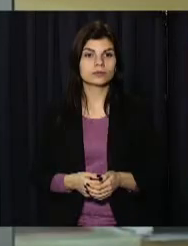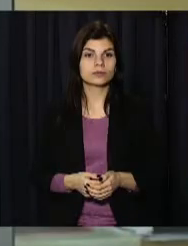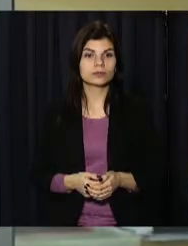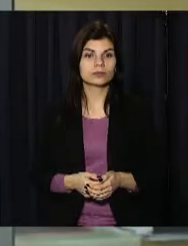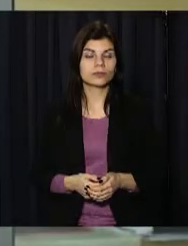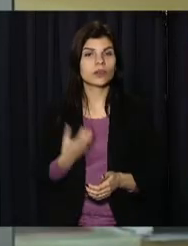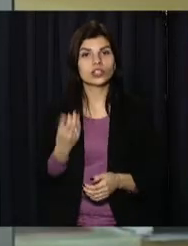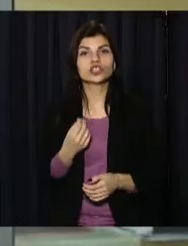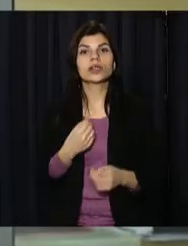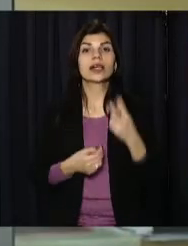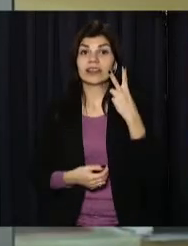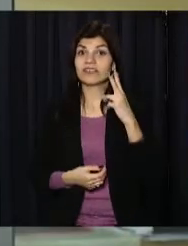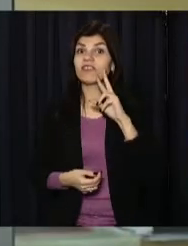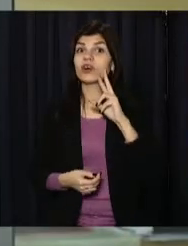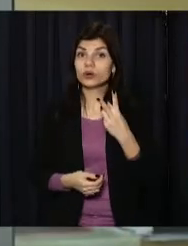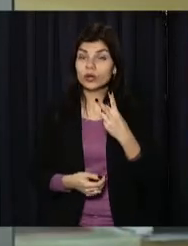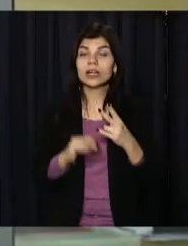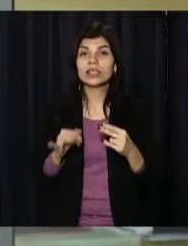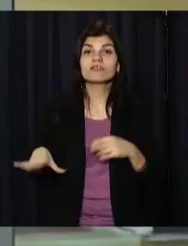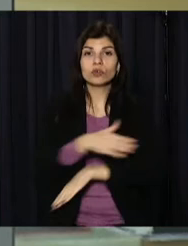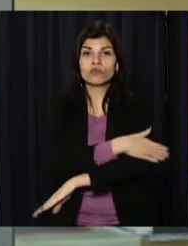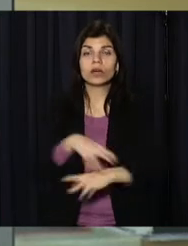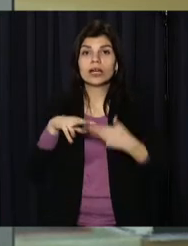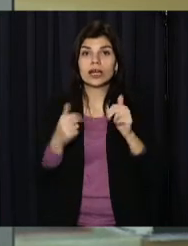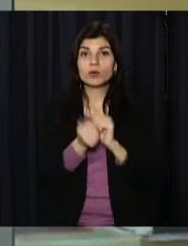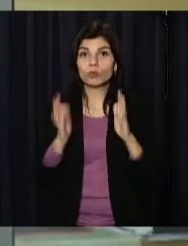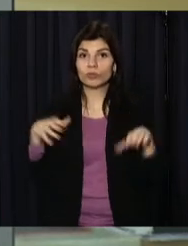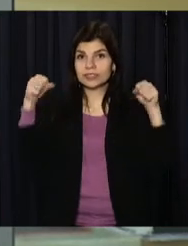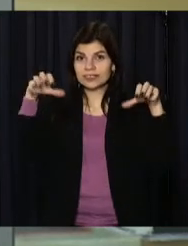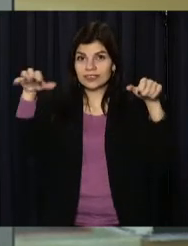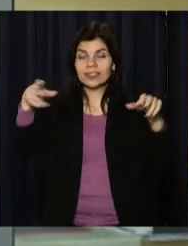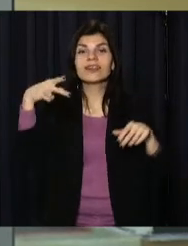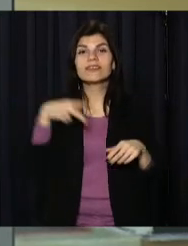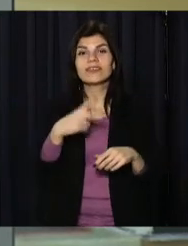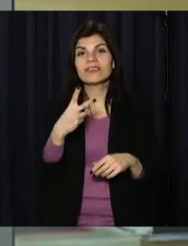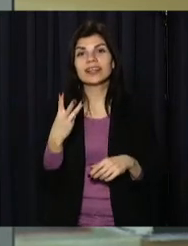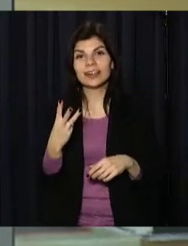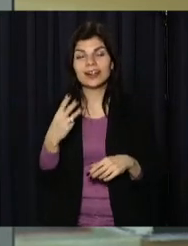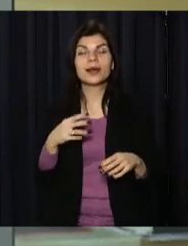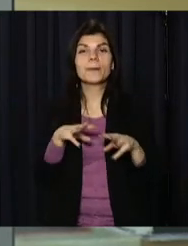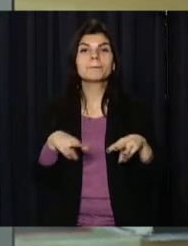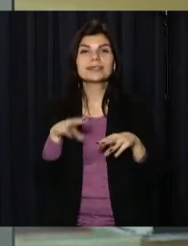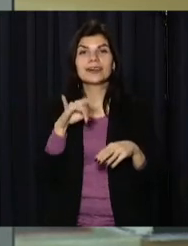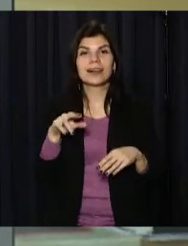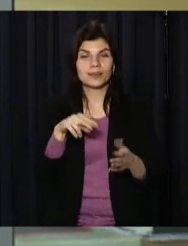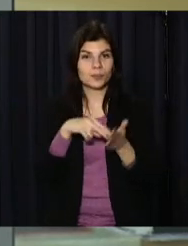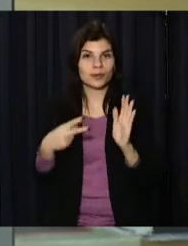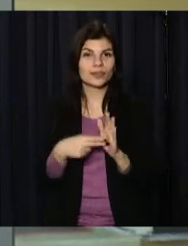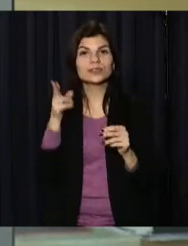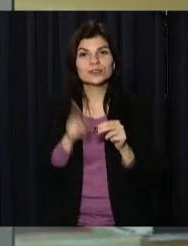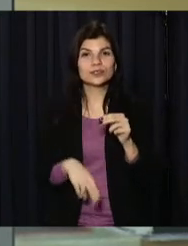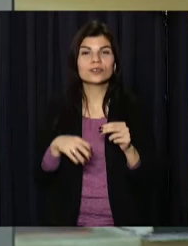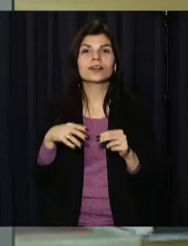Ще два роки і всі вулиці Кам'янського будуть освітлені. У 2023-му міська влада планує завершити